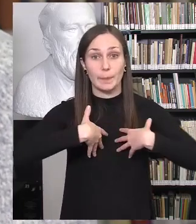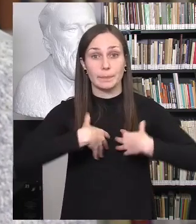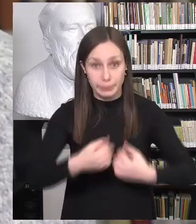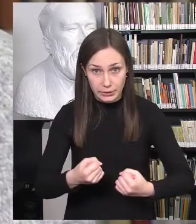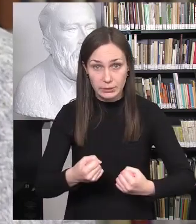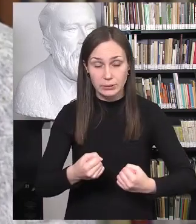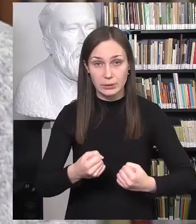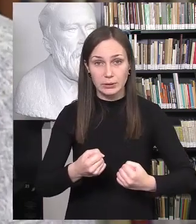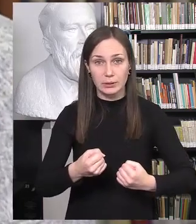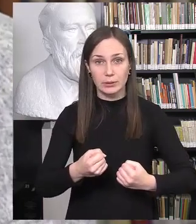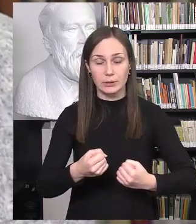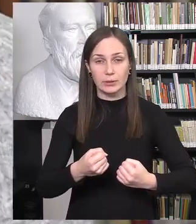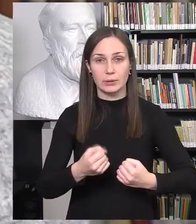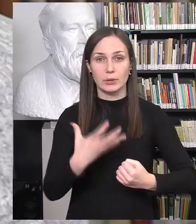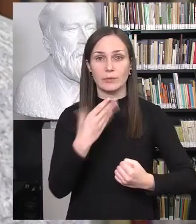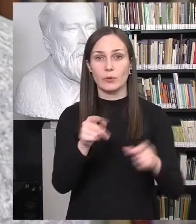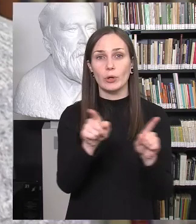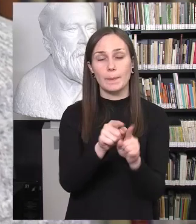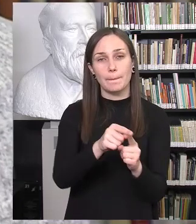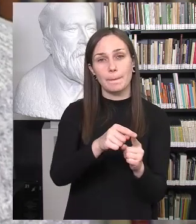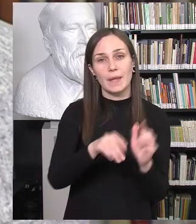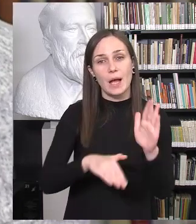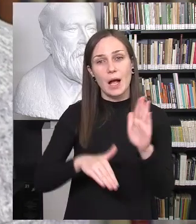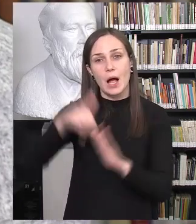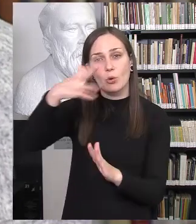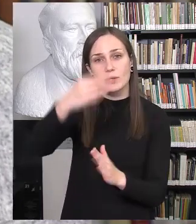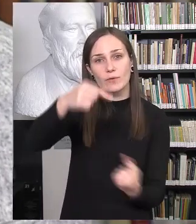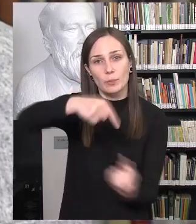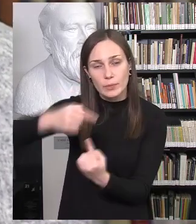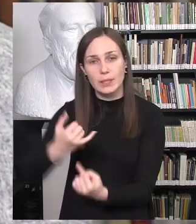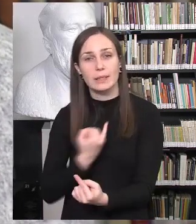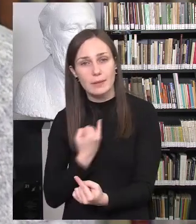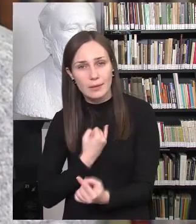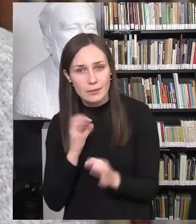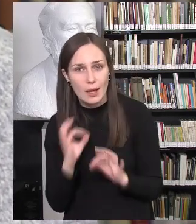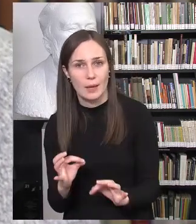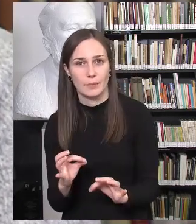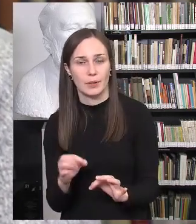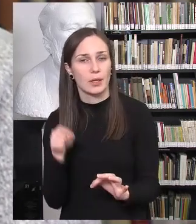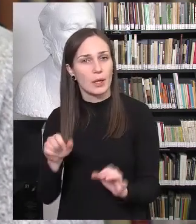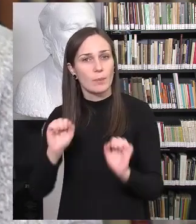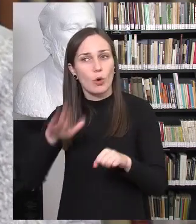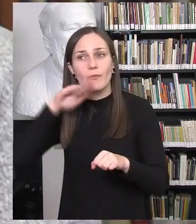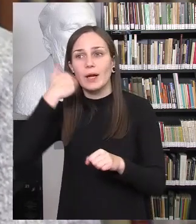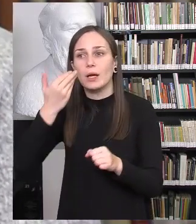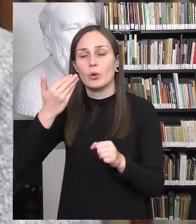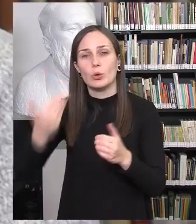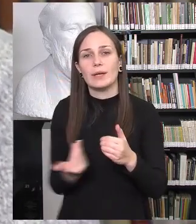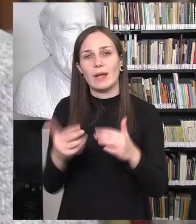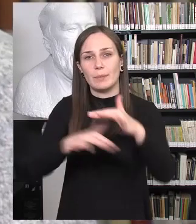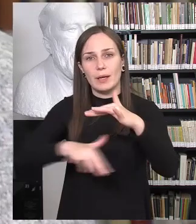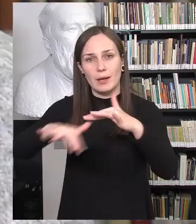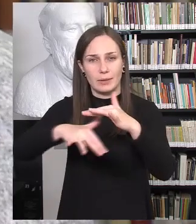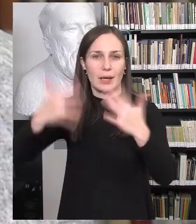tada informuos, tada tokia adaktyvia branda, adaktyvus identitetas. Ir jie gali vėliau lengvai prasitaikyti